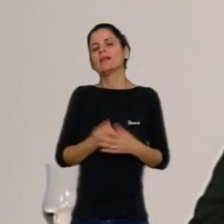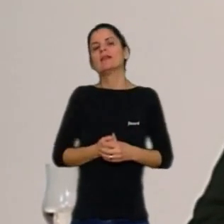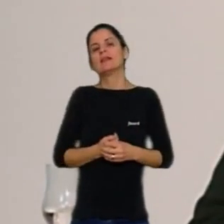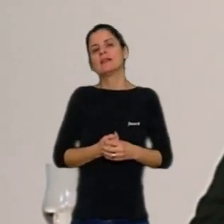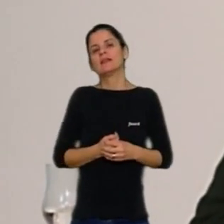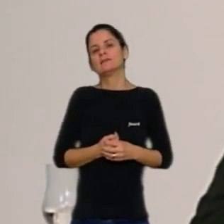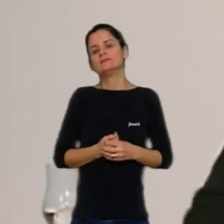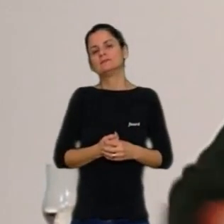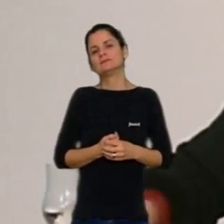tipus de qüestions.